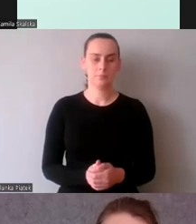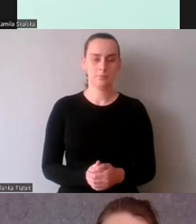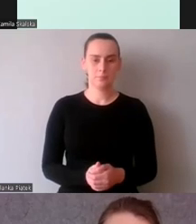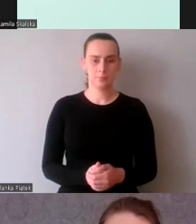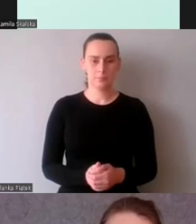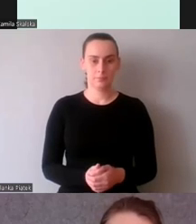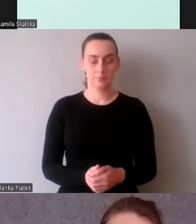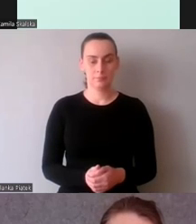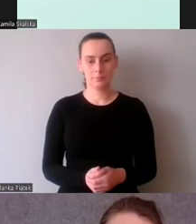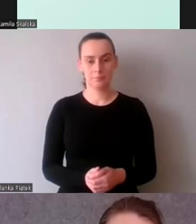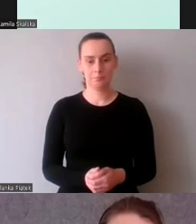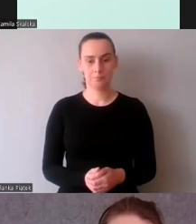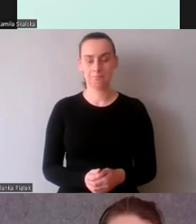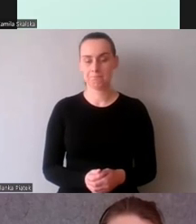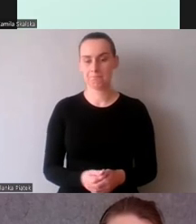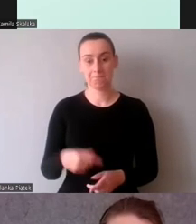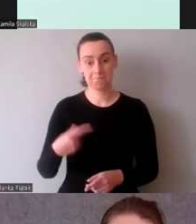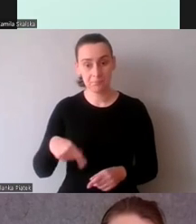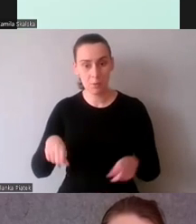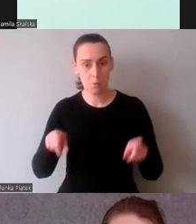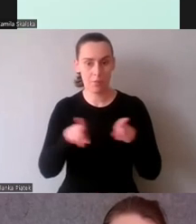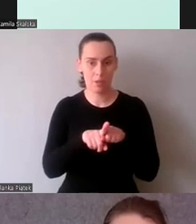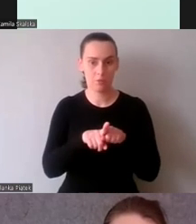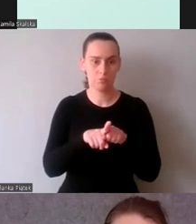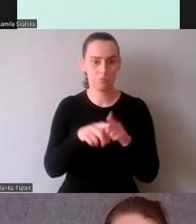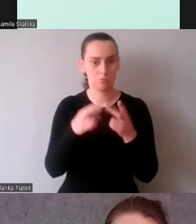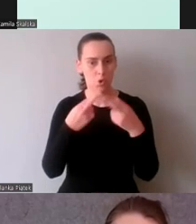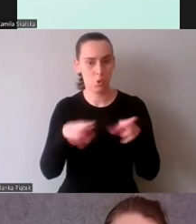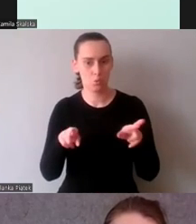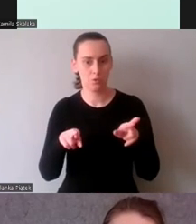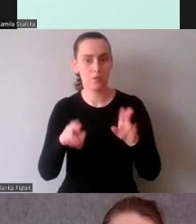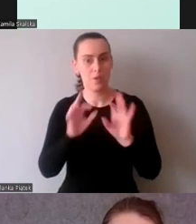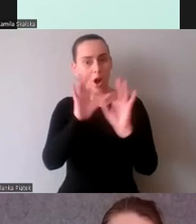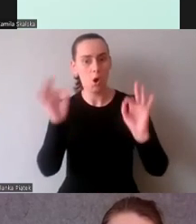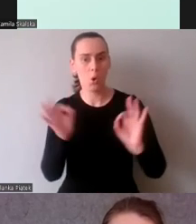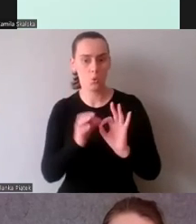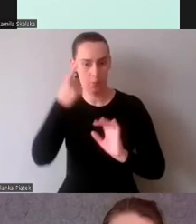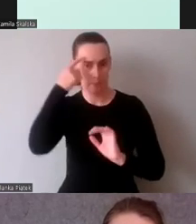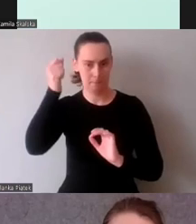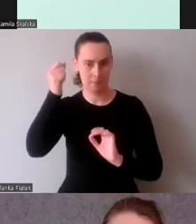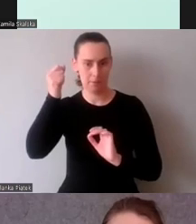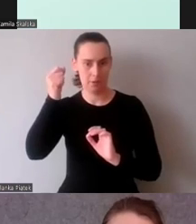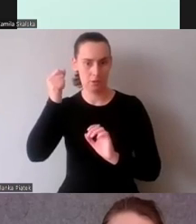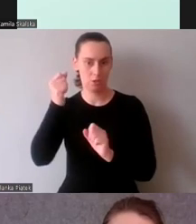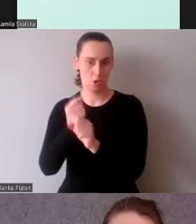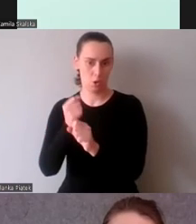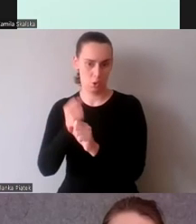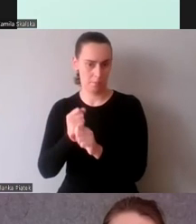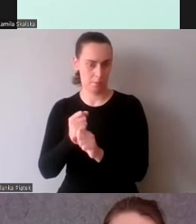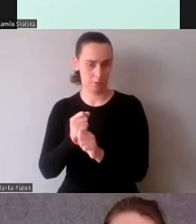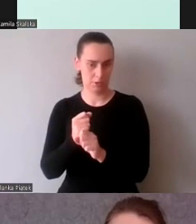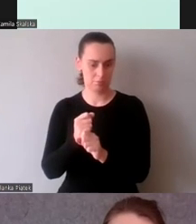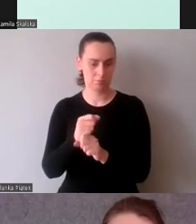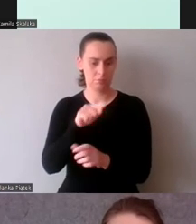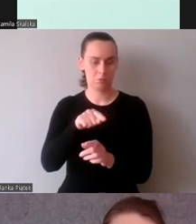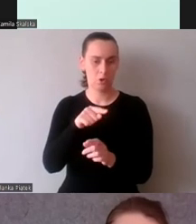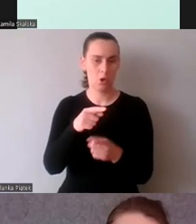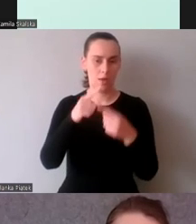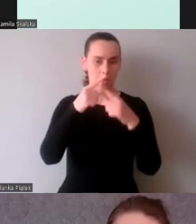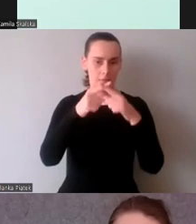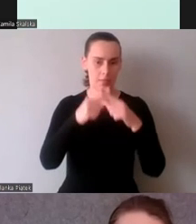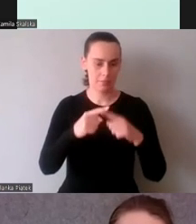Nie było również szczególnych różnic dla ogólnej pamięci roboczej. To widzieliśmy w ramach testu Burlier.